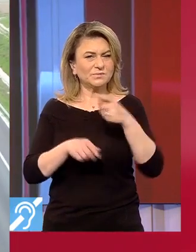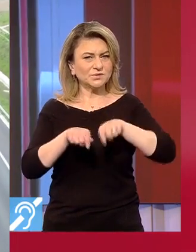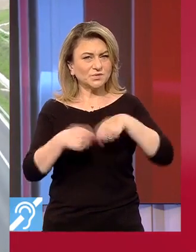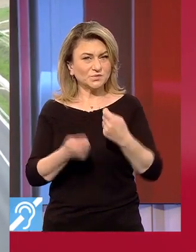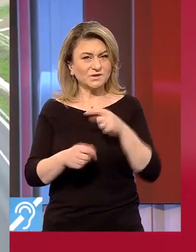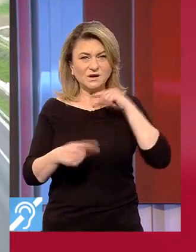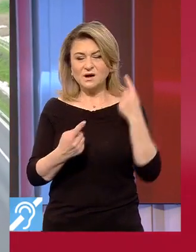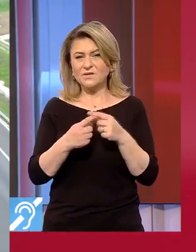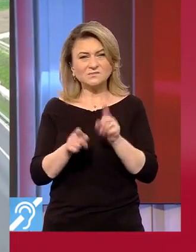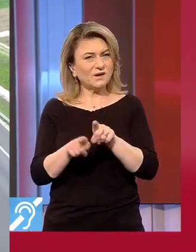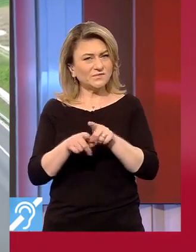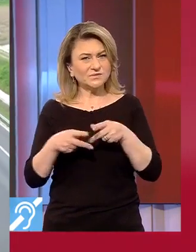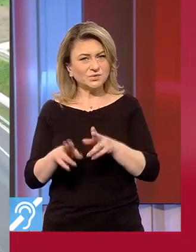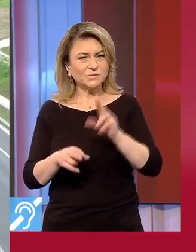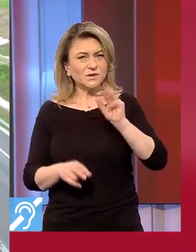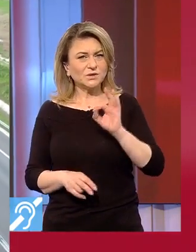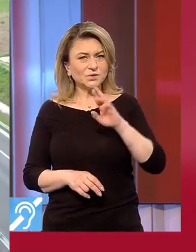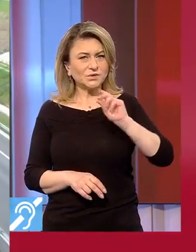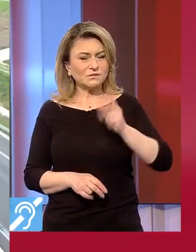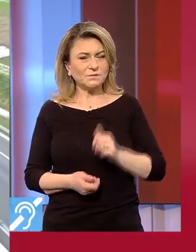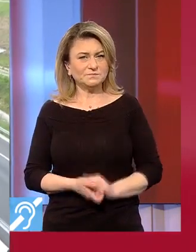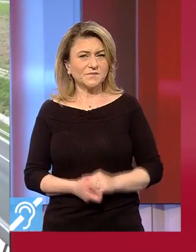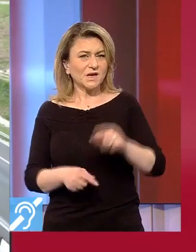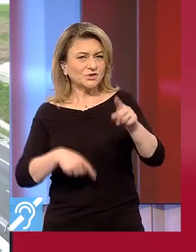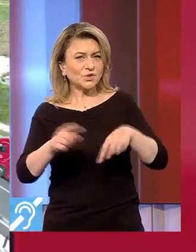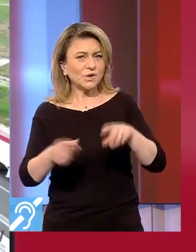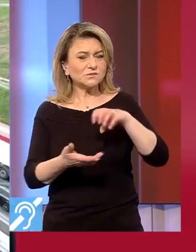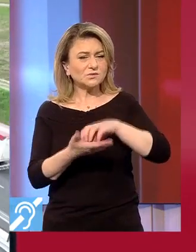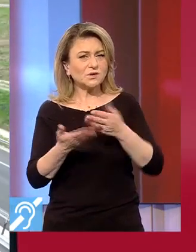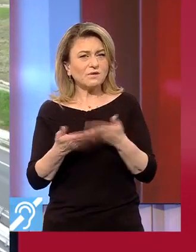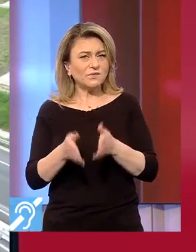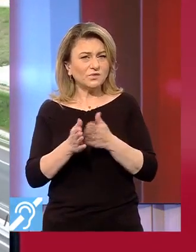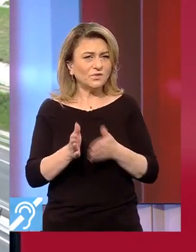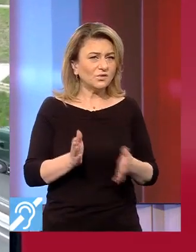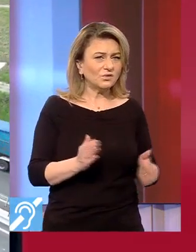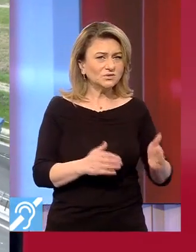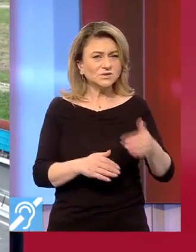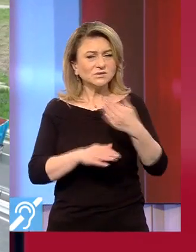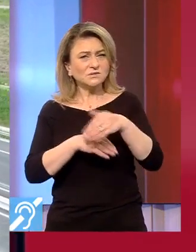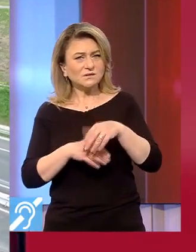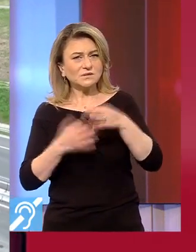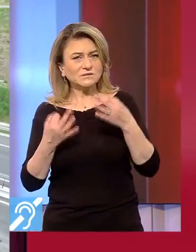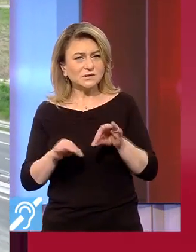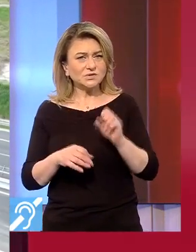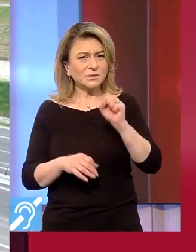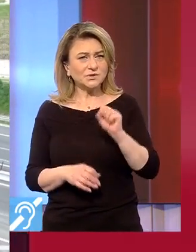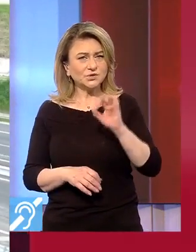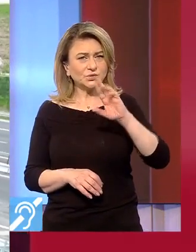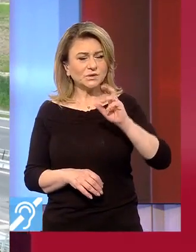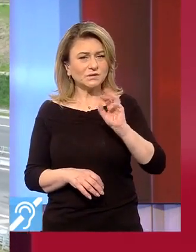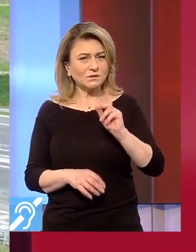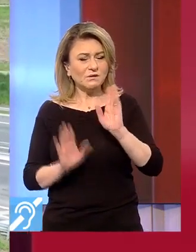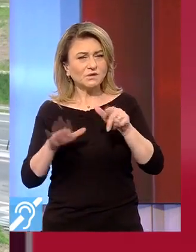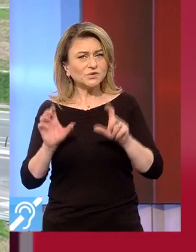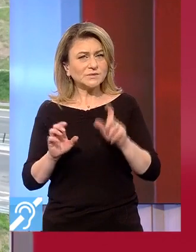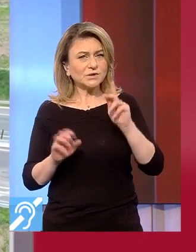aflat pe același sens de mers, spre Turda, adică. Circulația în zona a fost deviată. Autostrada 10 Sebeș-Turda are 70 de kilometri